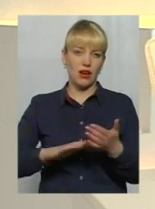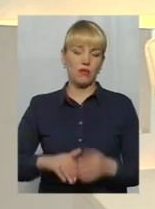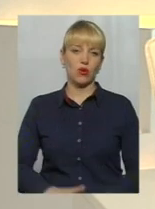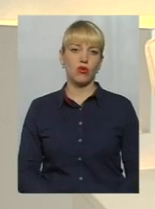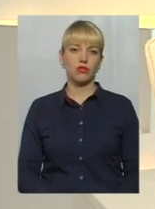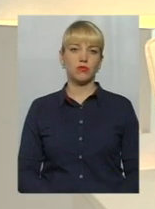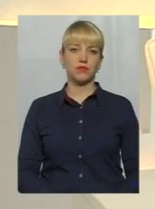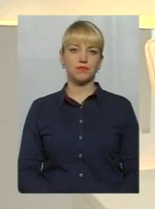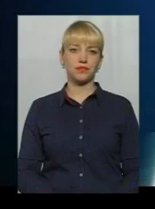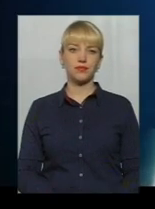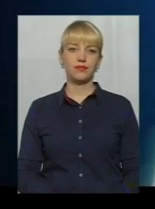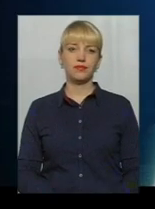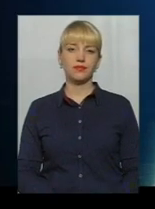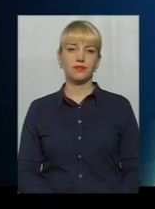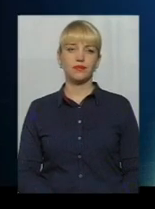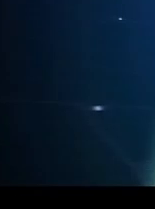розмову.